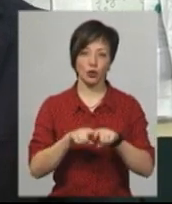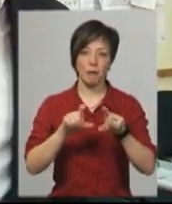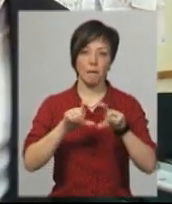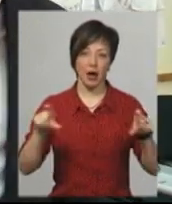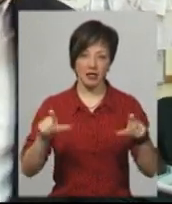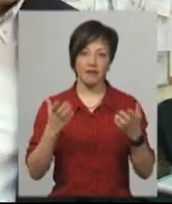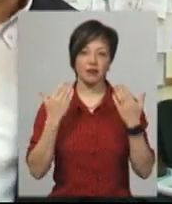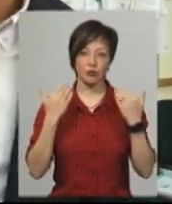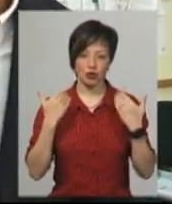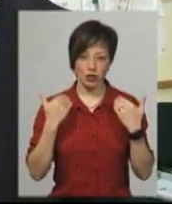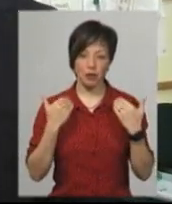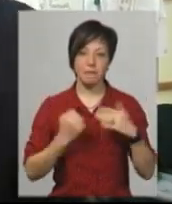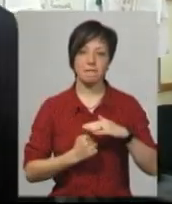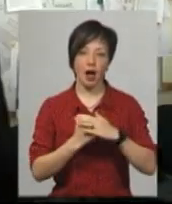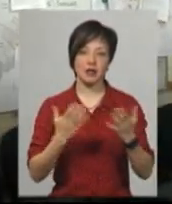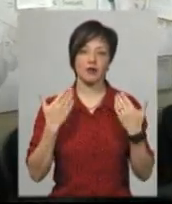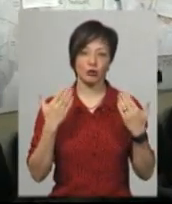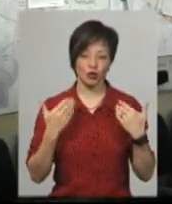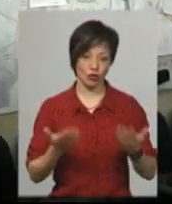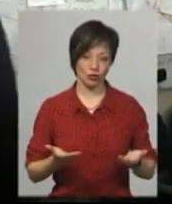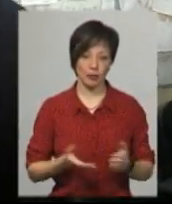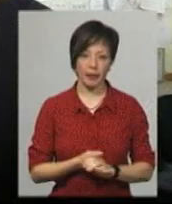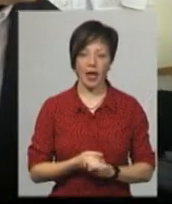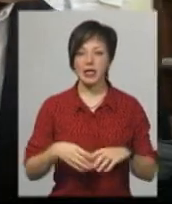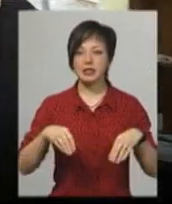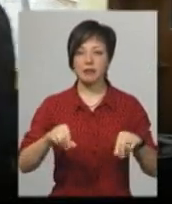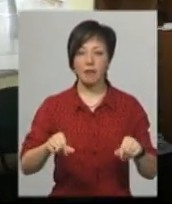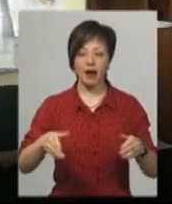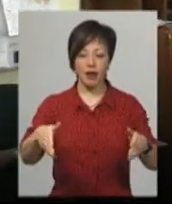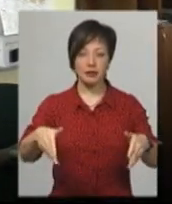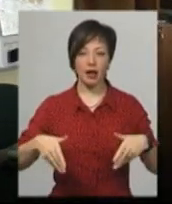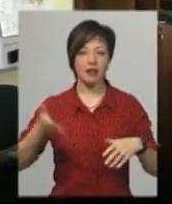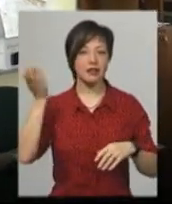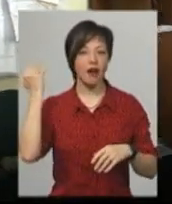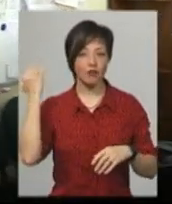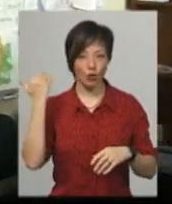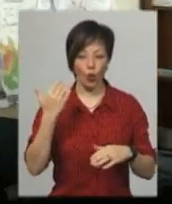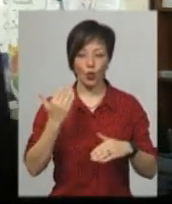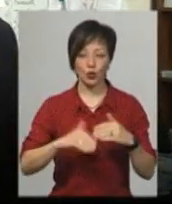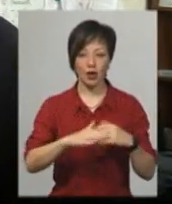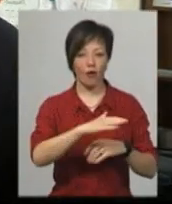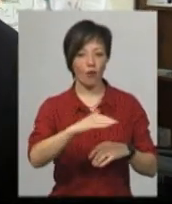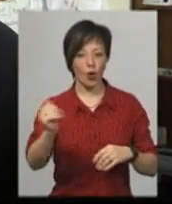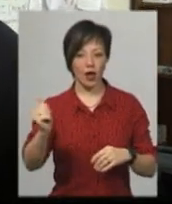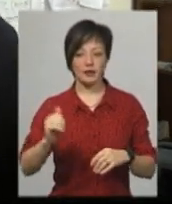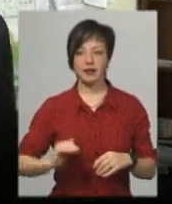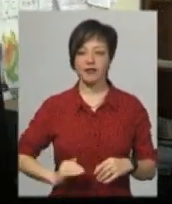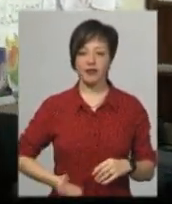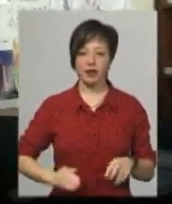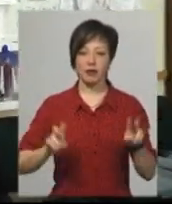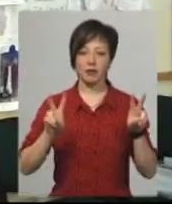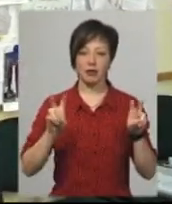відпочинку. Земельна ділянка давно вже в оренді у фірми